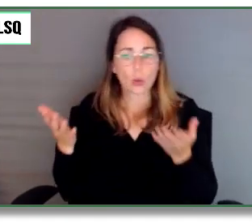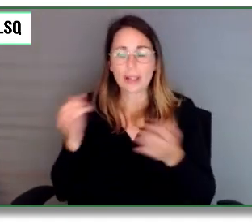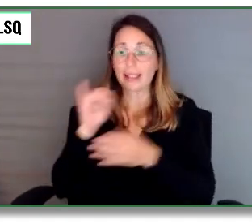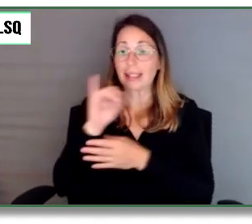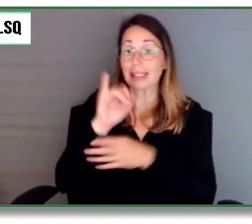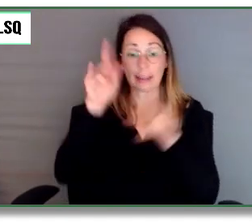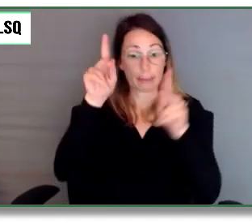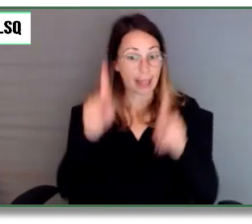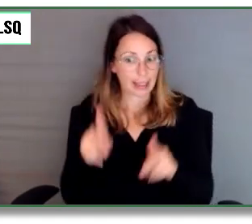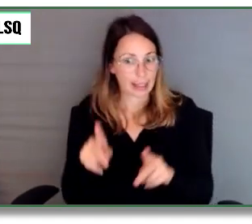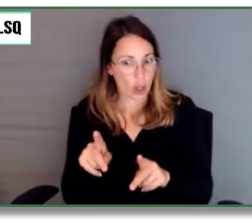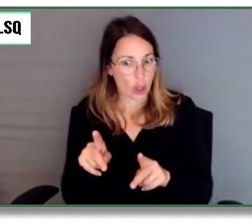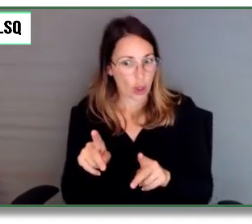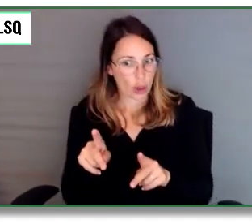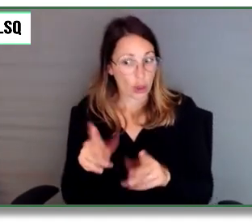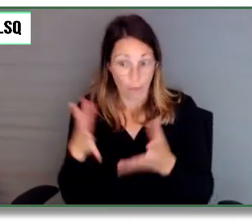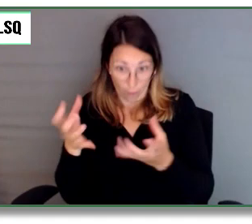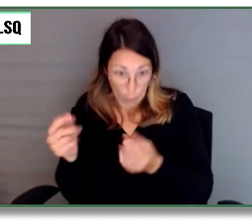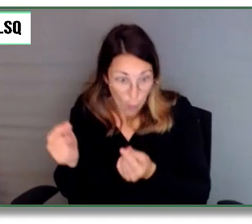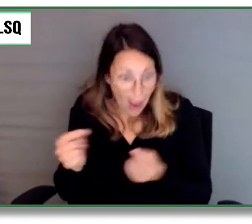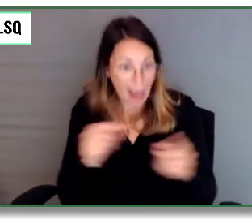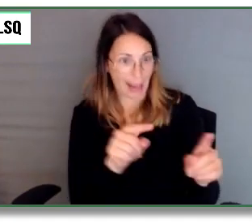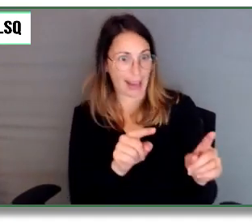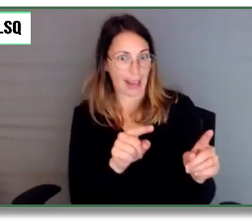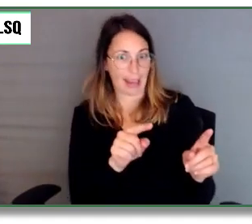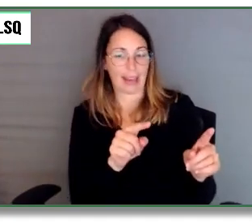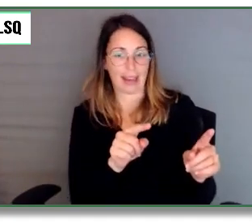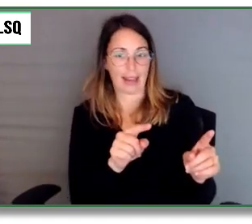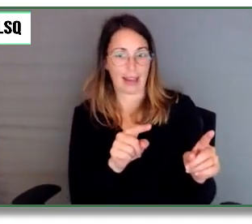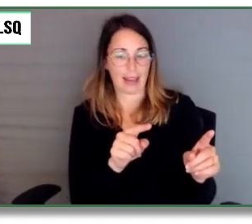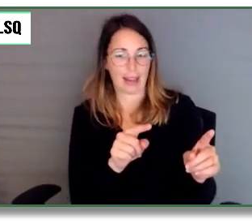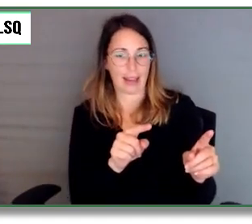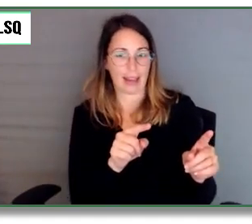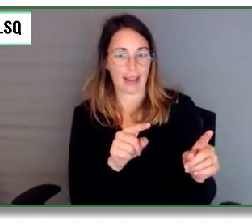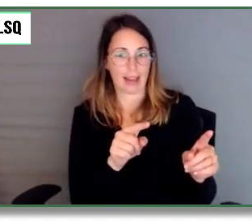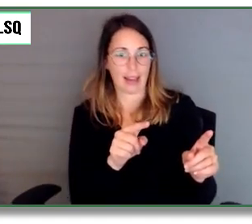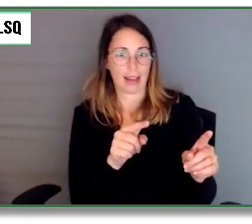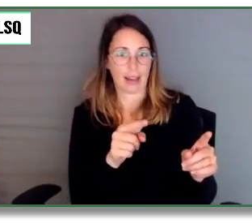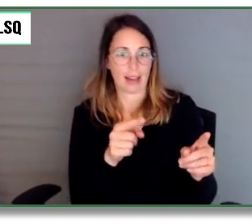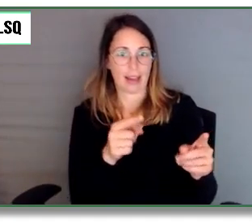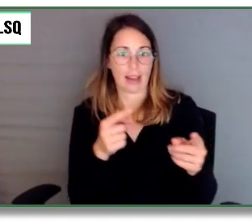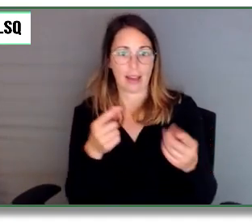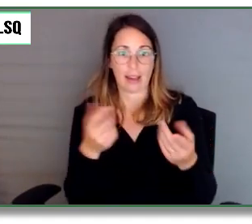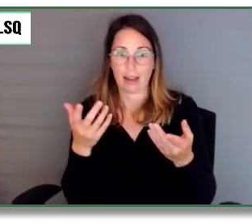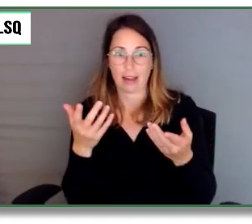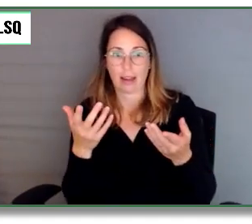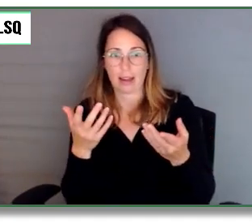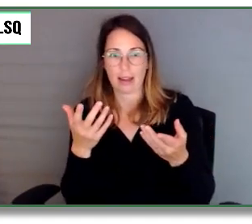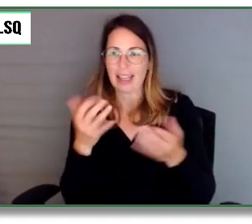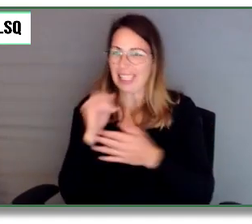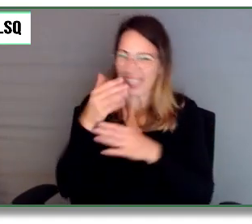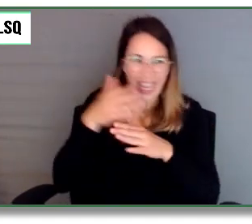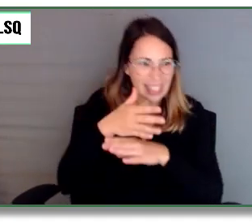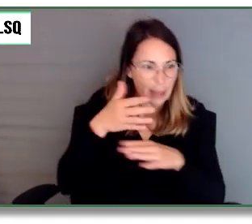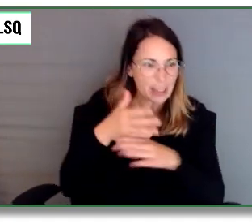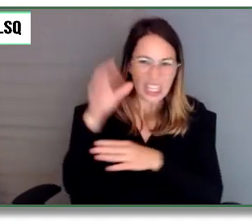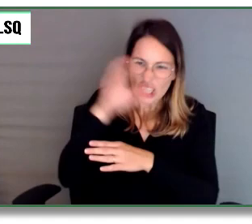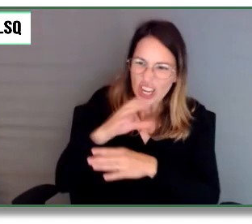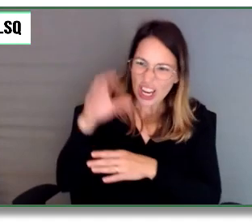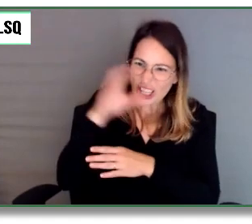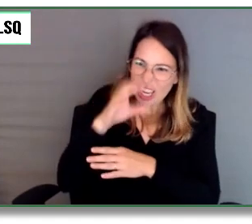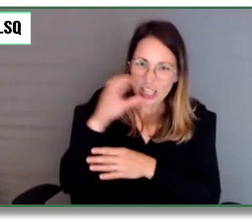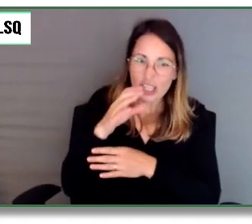y aller et donc recherche l'accessibilité, quels sont les conseils pour le personnel?